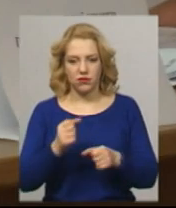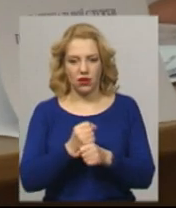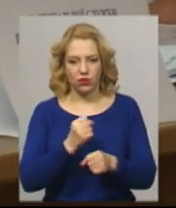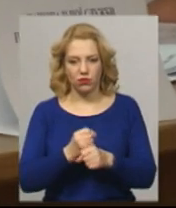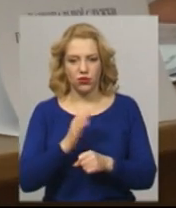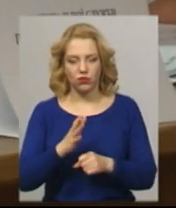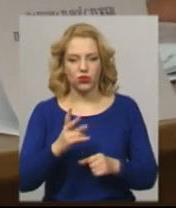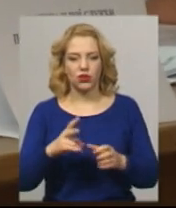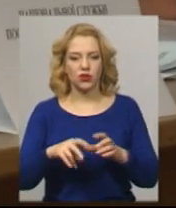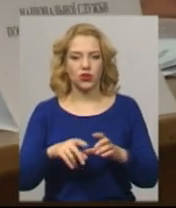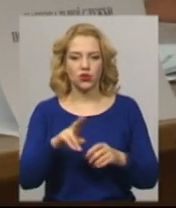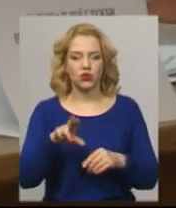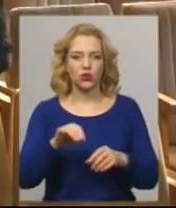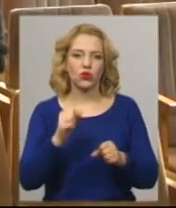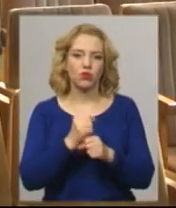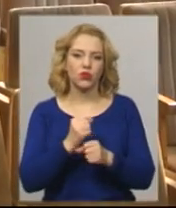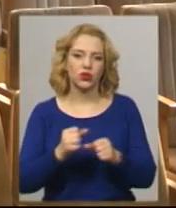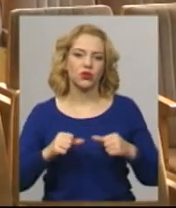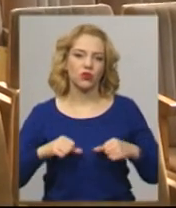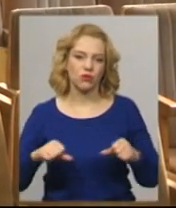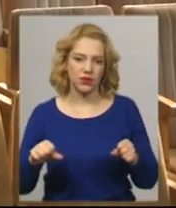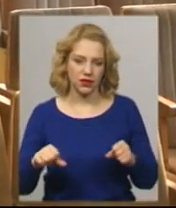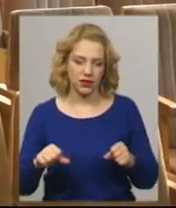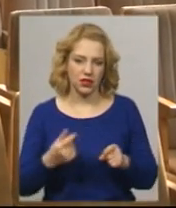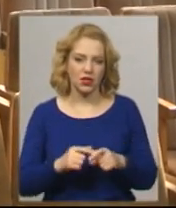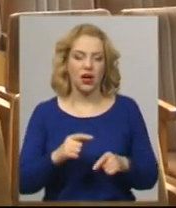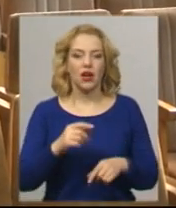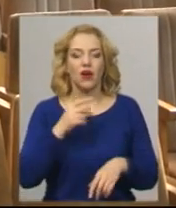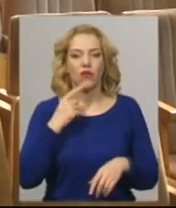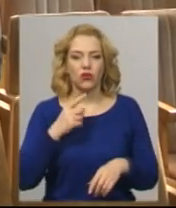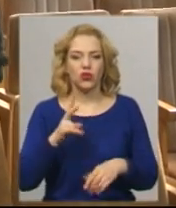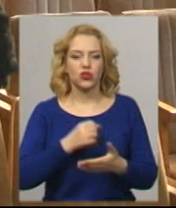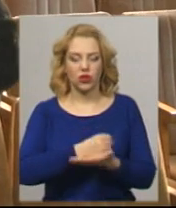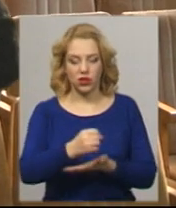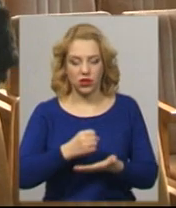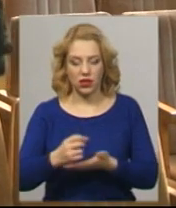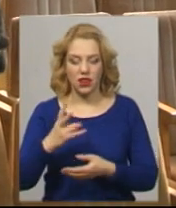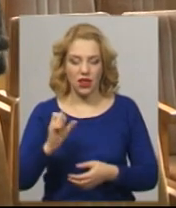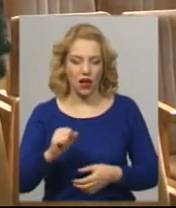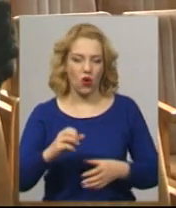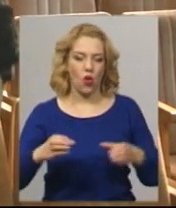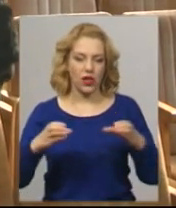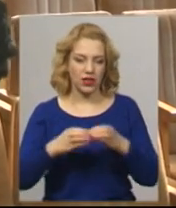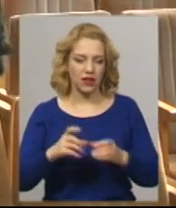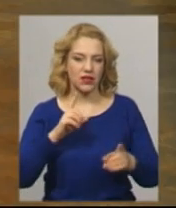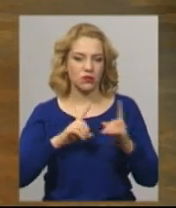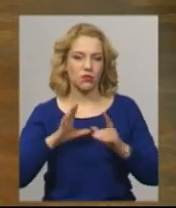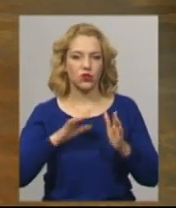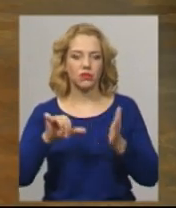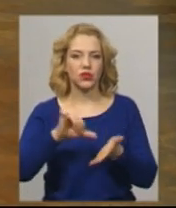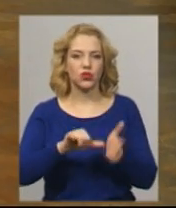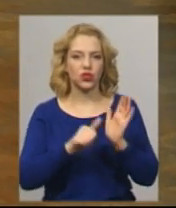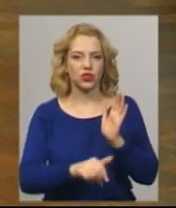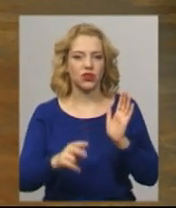обиратиме директора закладу. Працівниця лікарні Олена Нинник розповіла, кандидатів висунули на колективних зборах, де були присутні 68 працівників